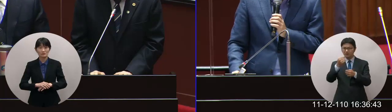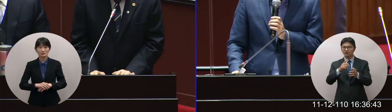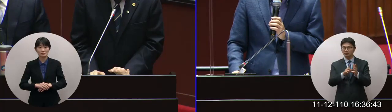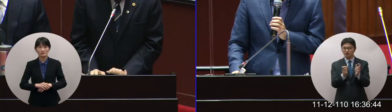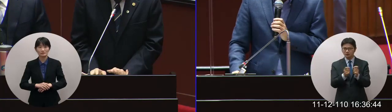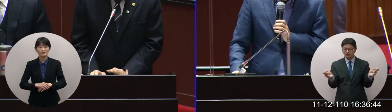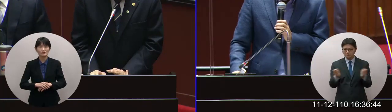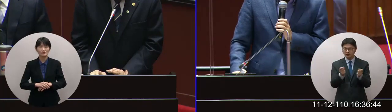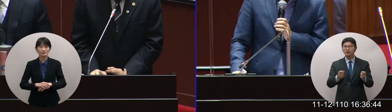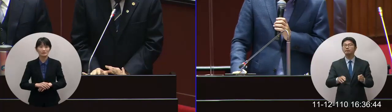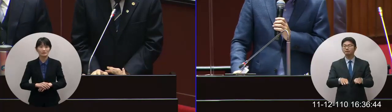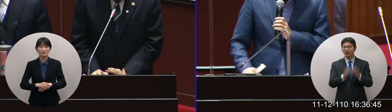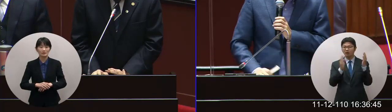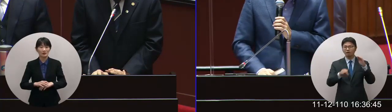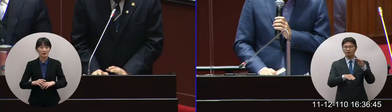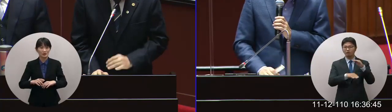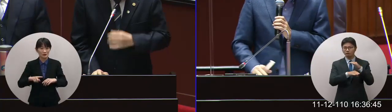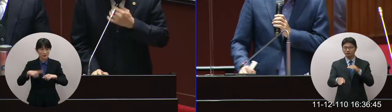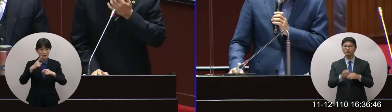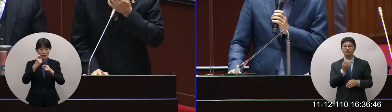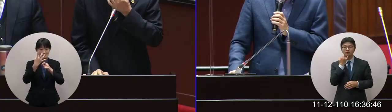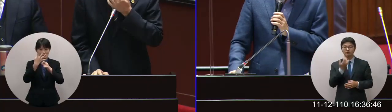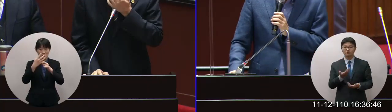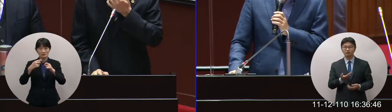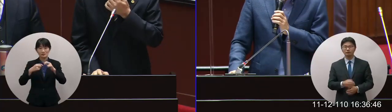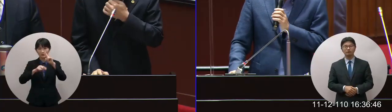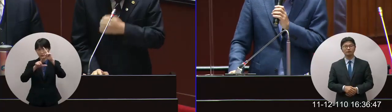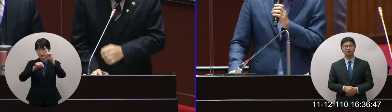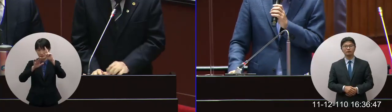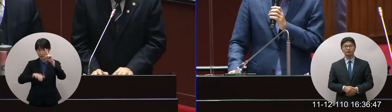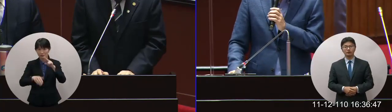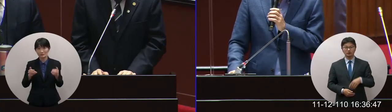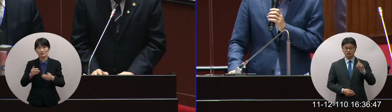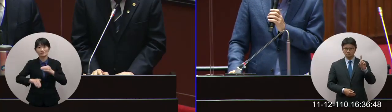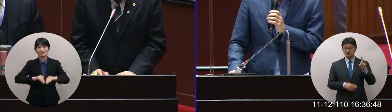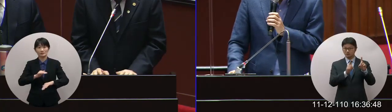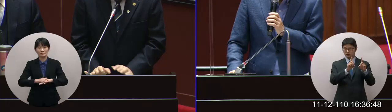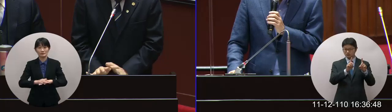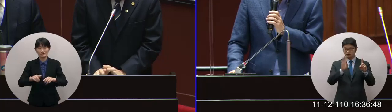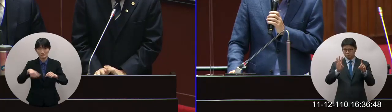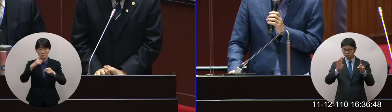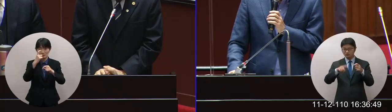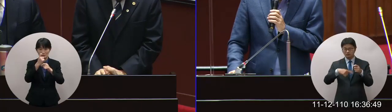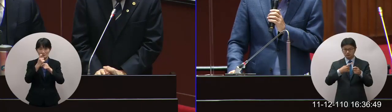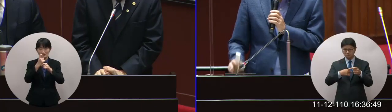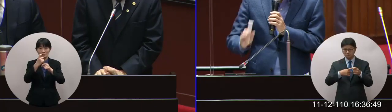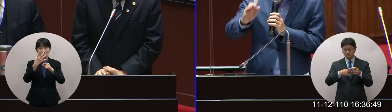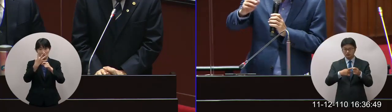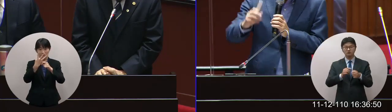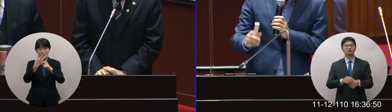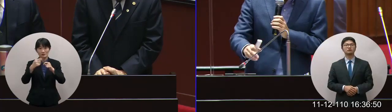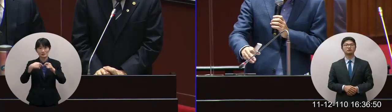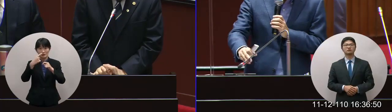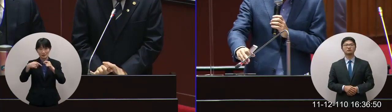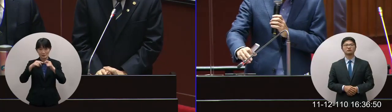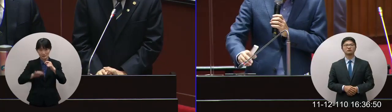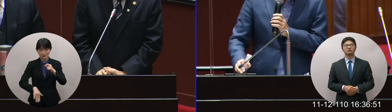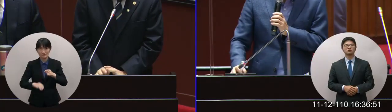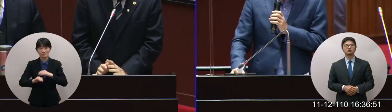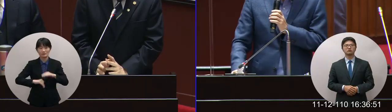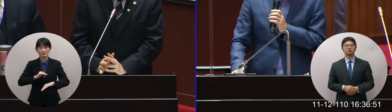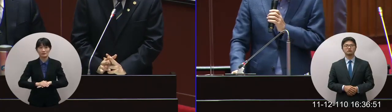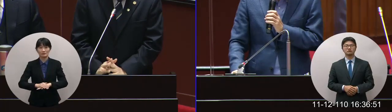完工啟用你們預估114年年底114年底其實我有跟你們